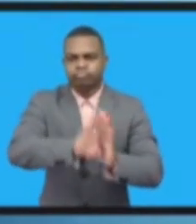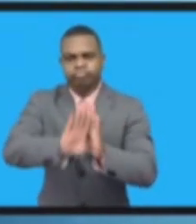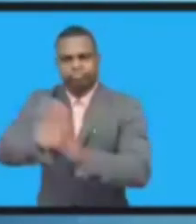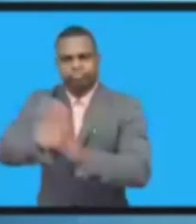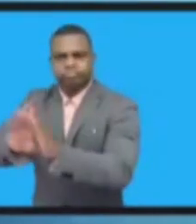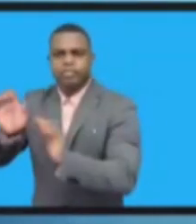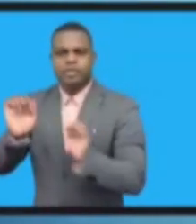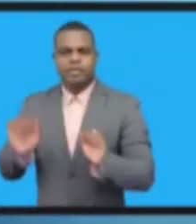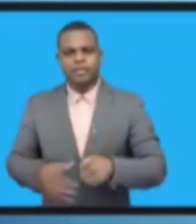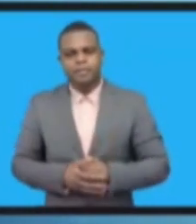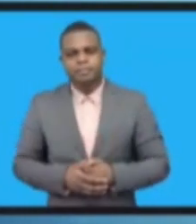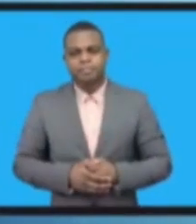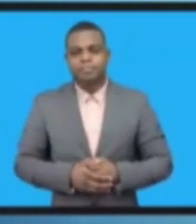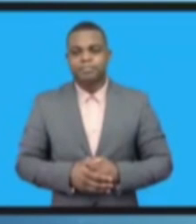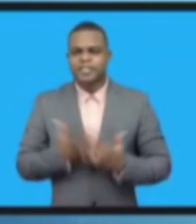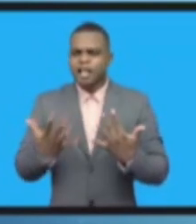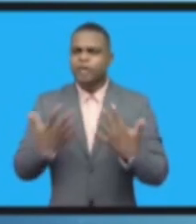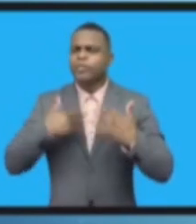сегодня,